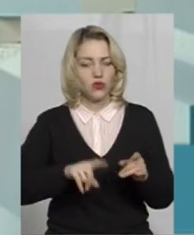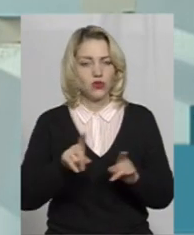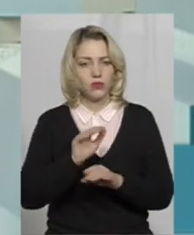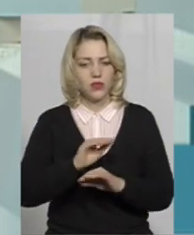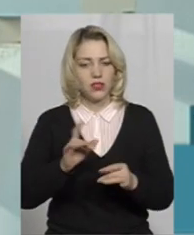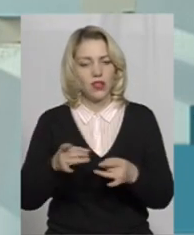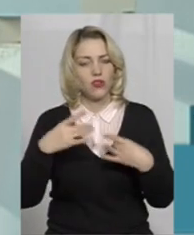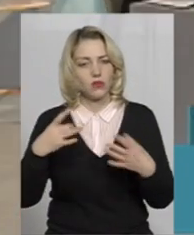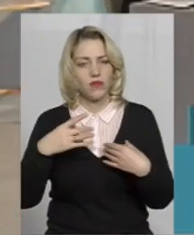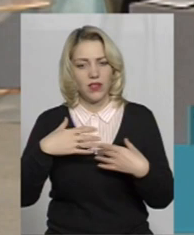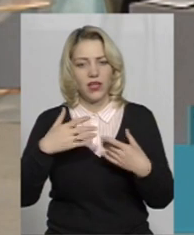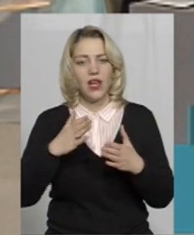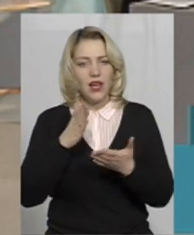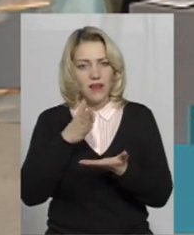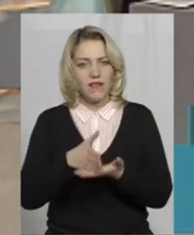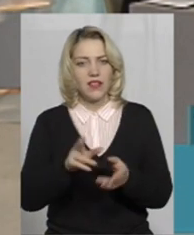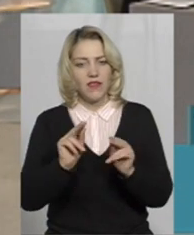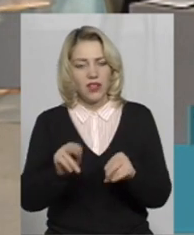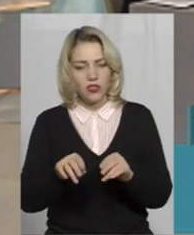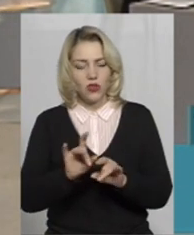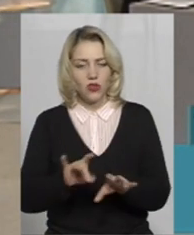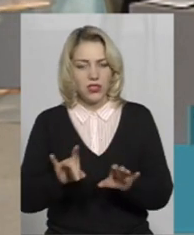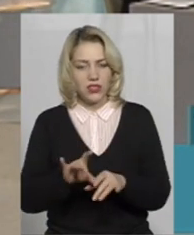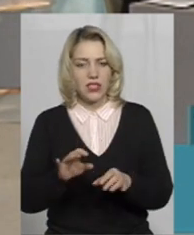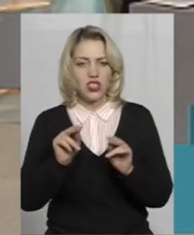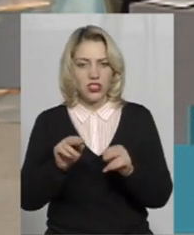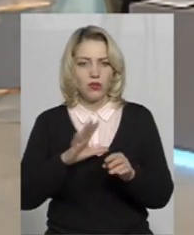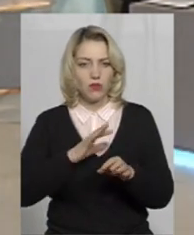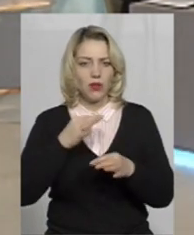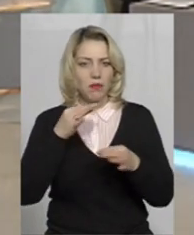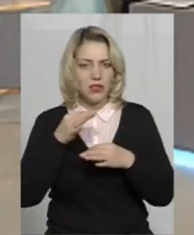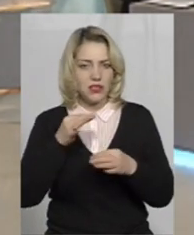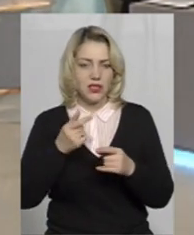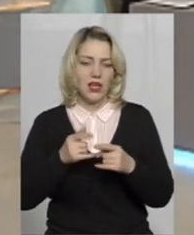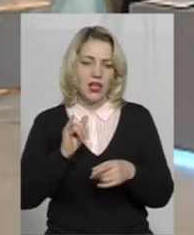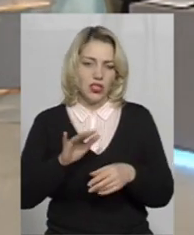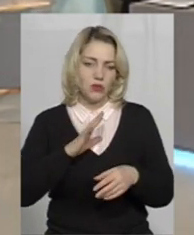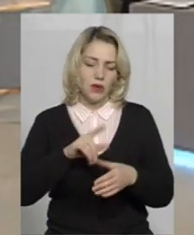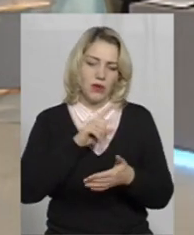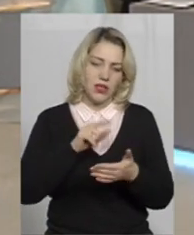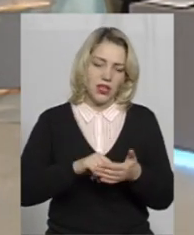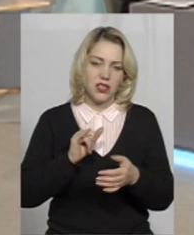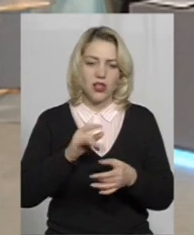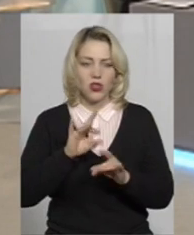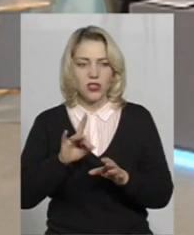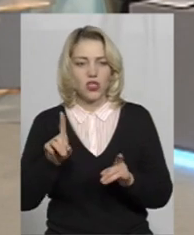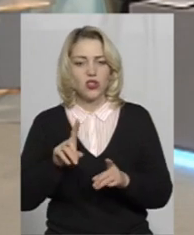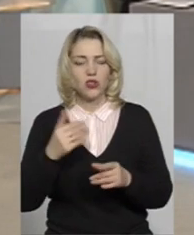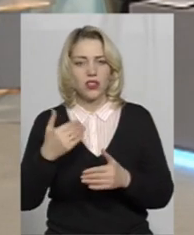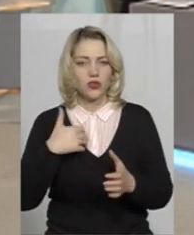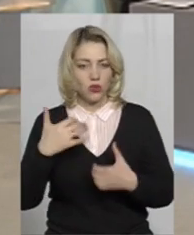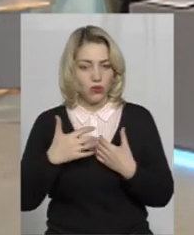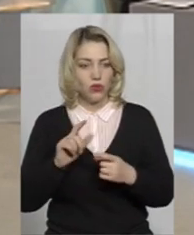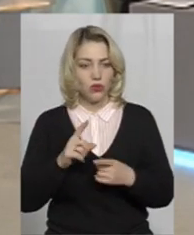розповіли все, відверто поговорили, чесно вести бесіду. Поставили свої запитання, розказали, що їх турбує, надзвичайно важко.